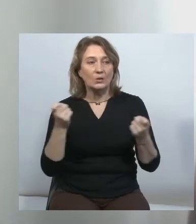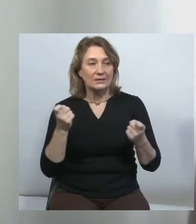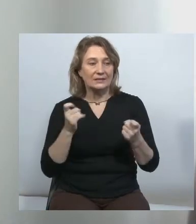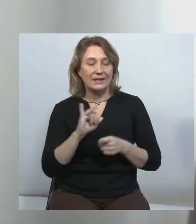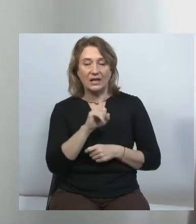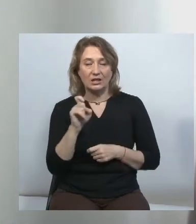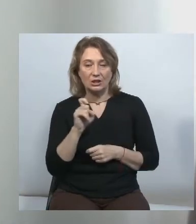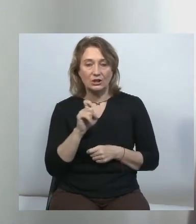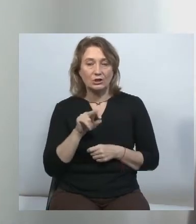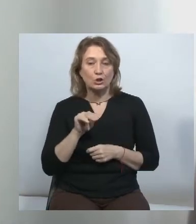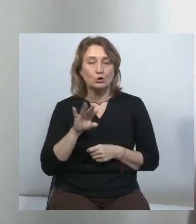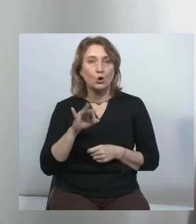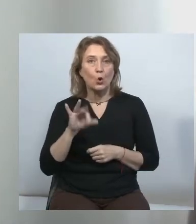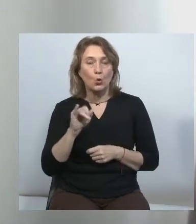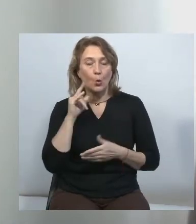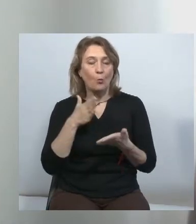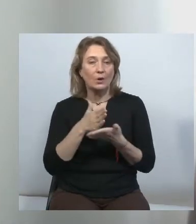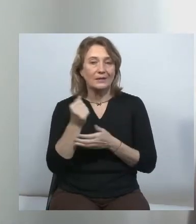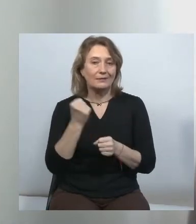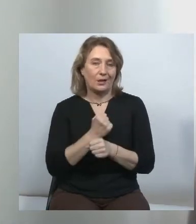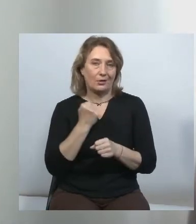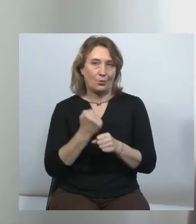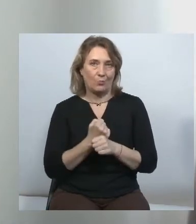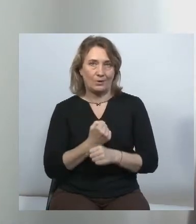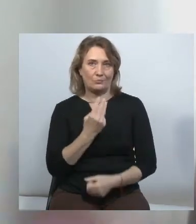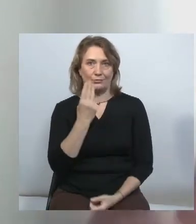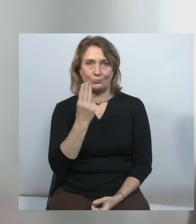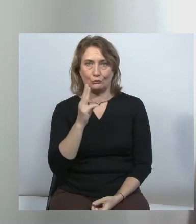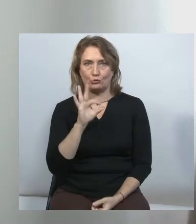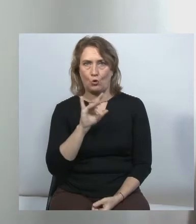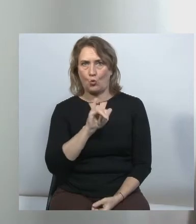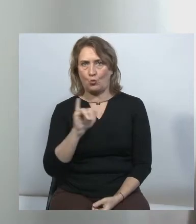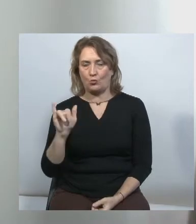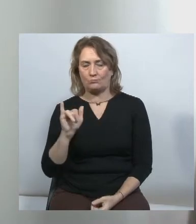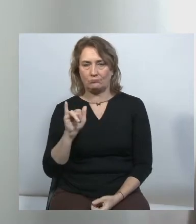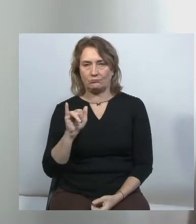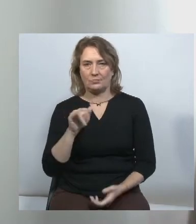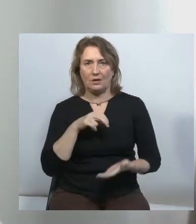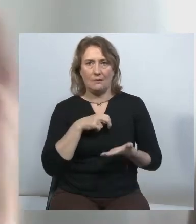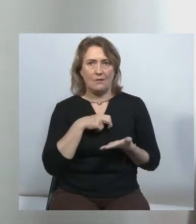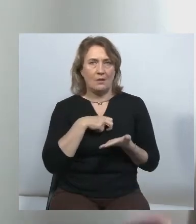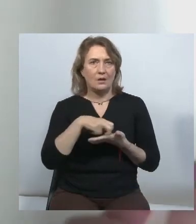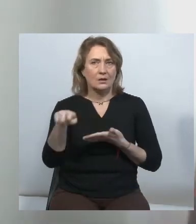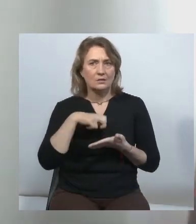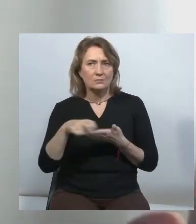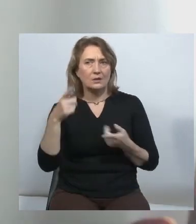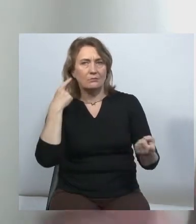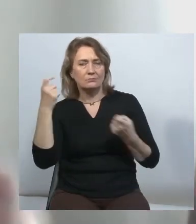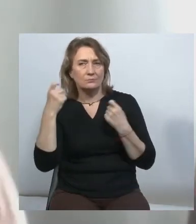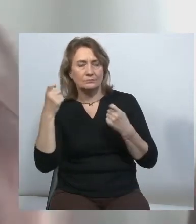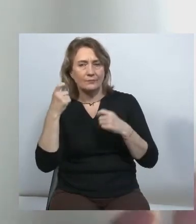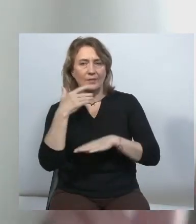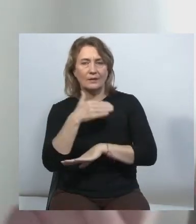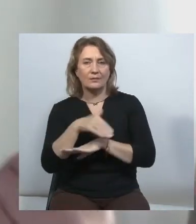політики роблять шоу і розсилають не лише по країні, а й за її межі